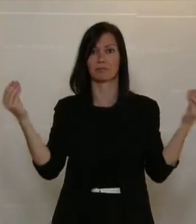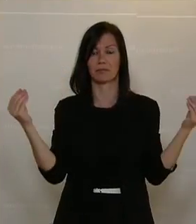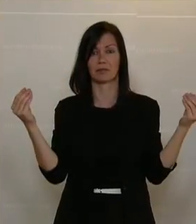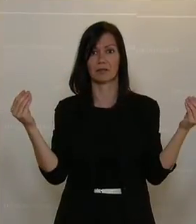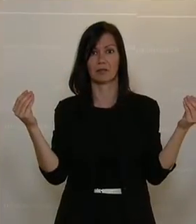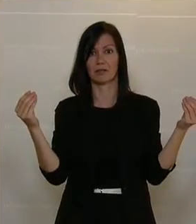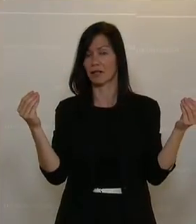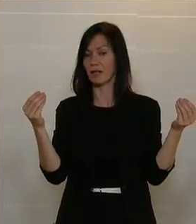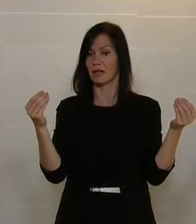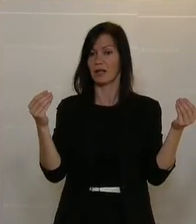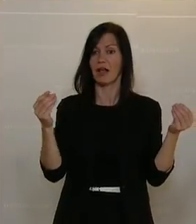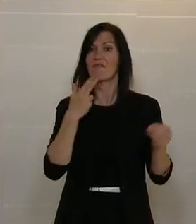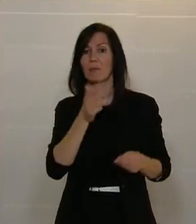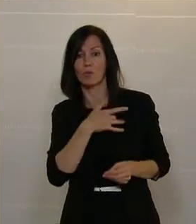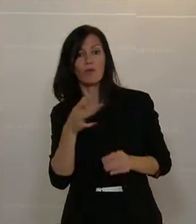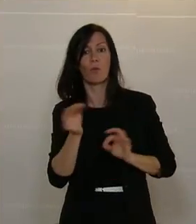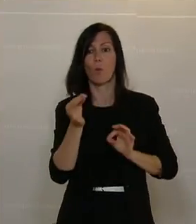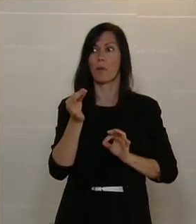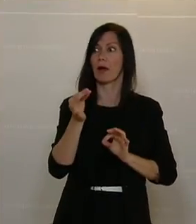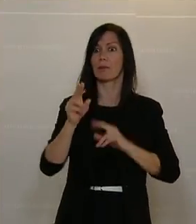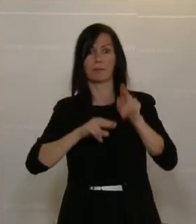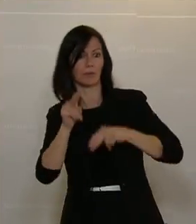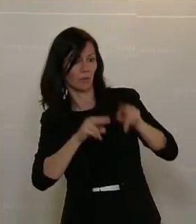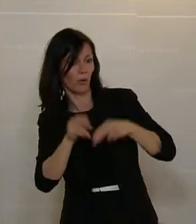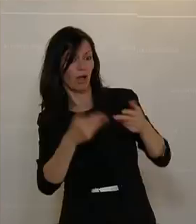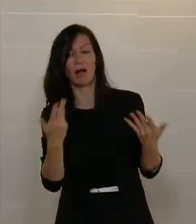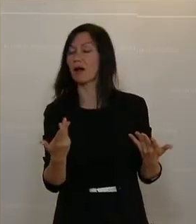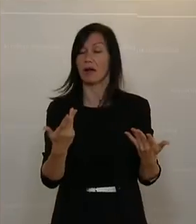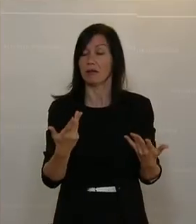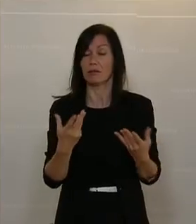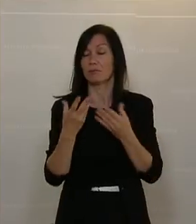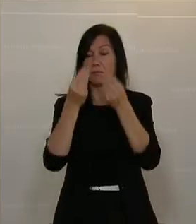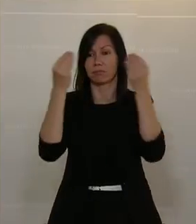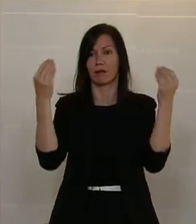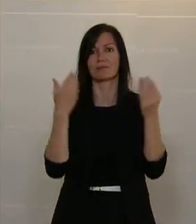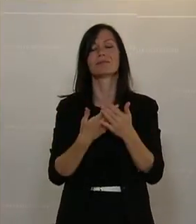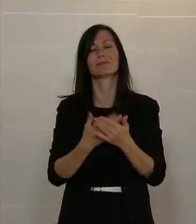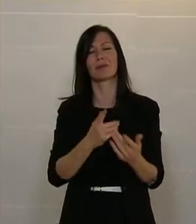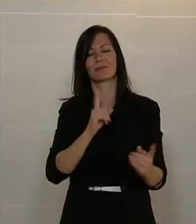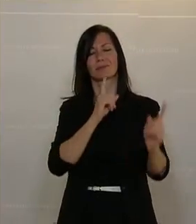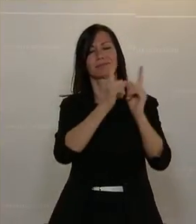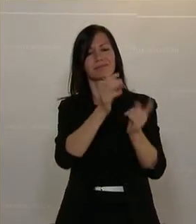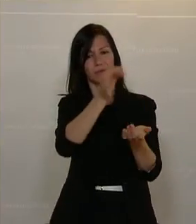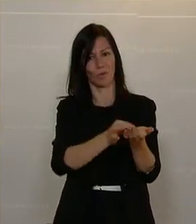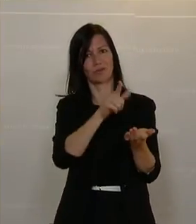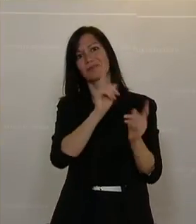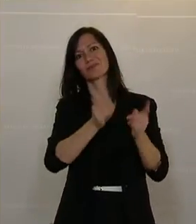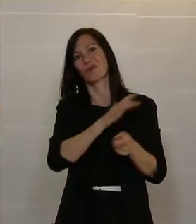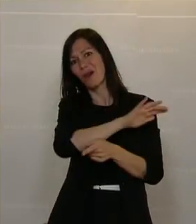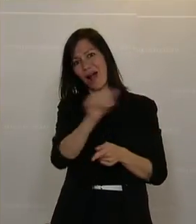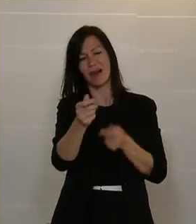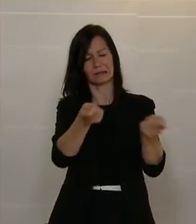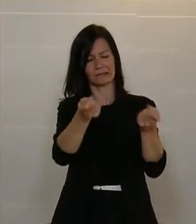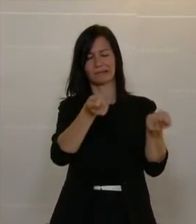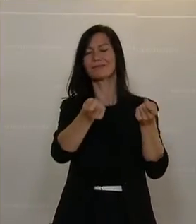Betroffenen hier wirklich überfordert. Und ich glaube, so ein One-Stop-Stop sollte eben alle diese Stellen kontaktieren und auch